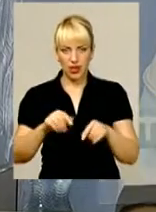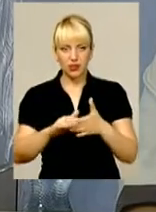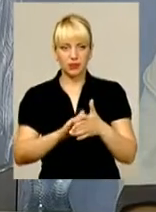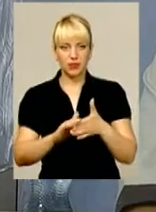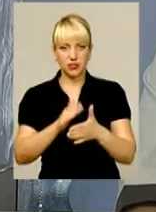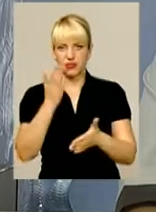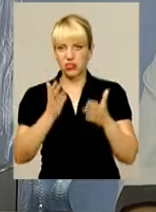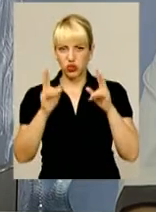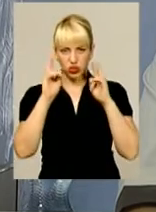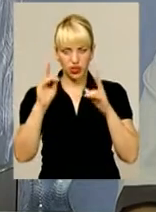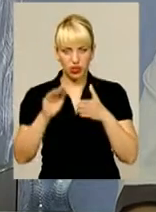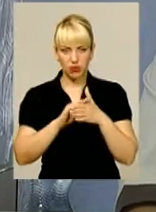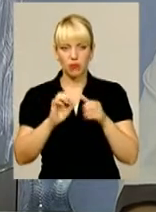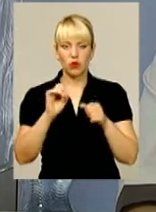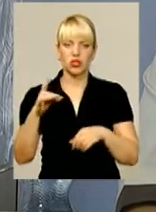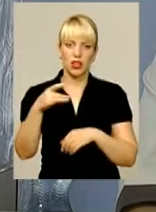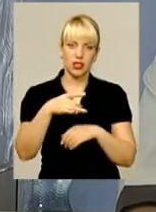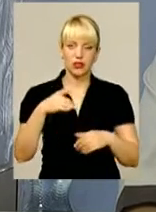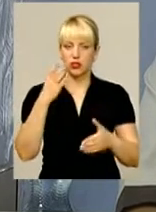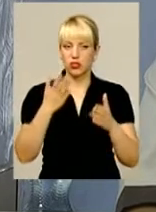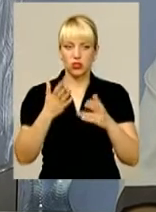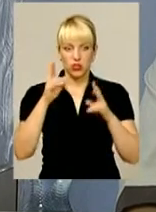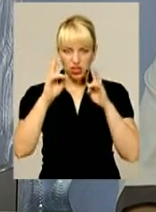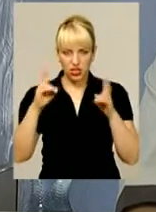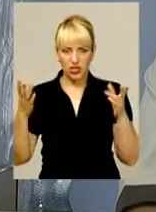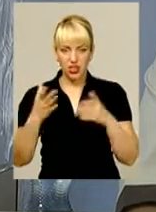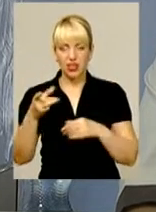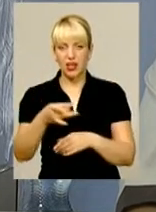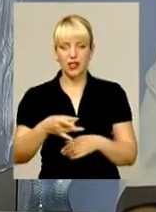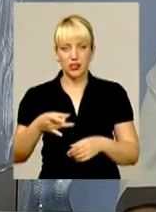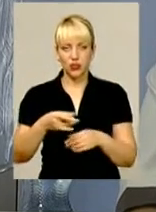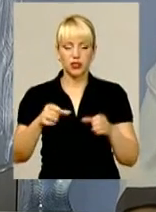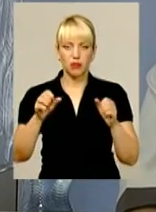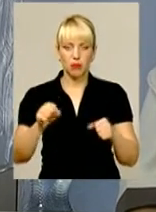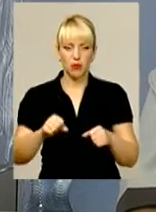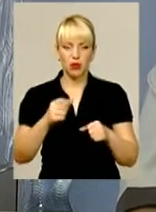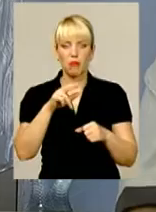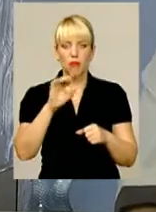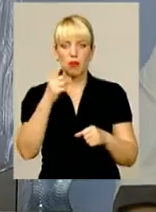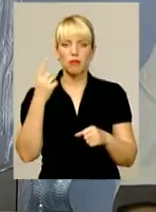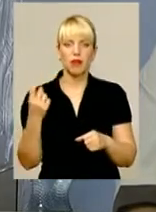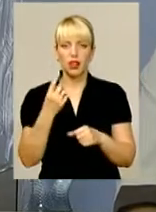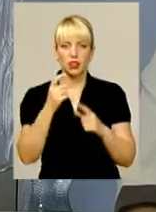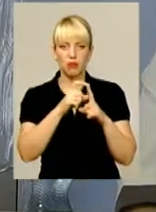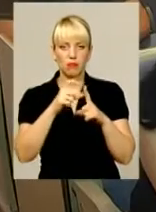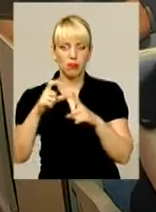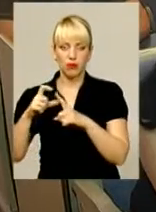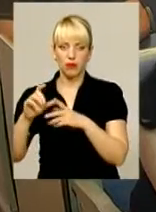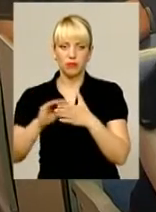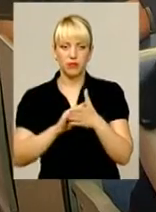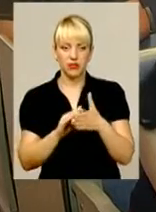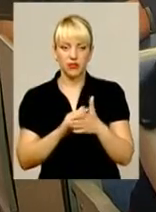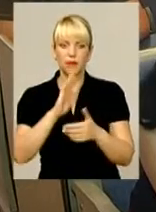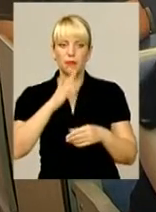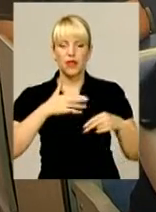знати прізвище, можна по регіону. Якщо ви не будете знати, в якому регіоні, значить по першим буквам прізвище. Наші